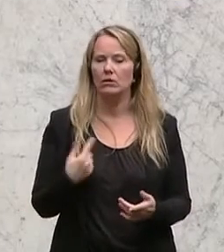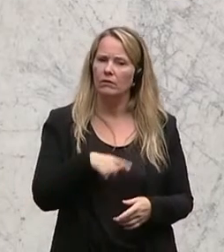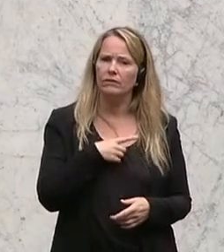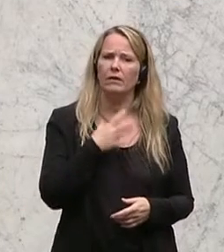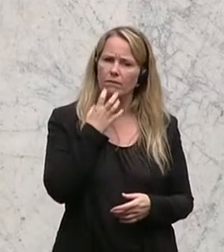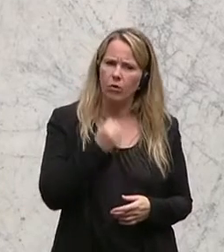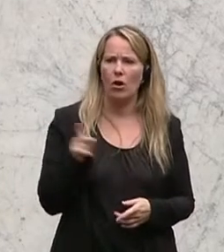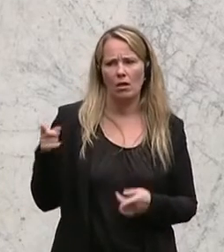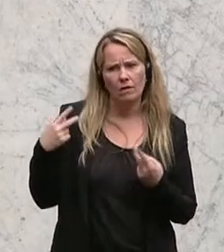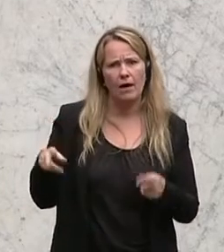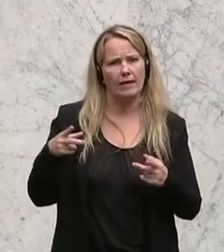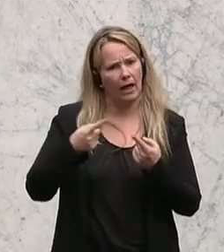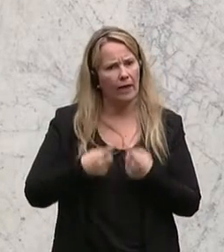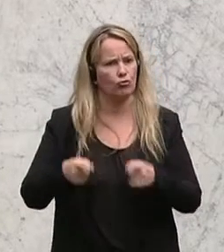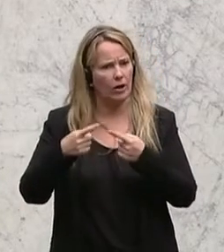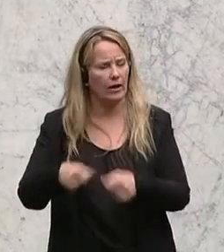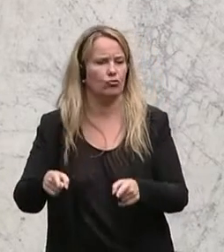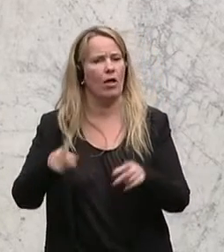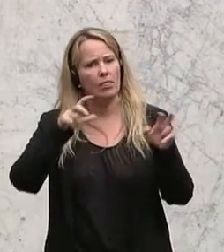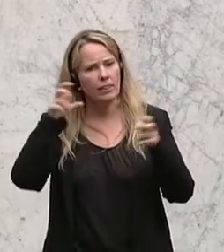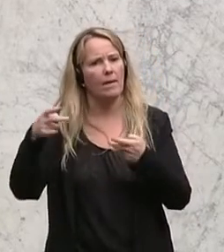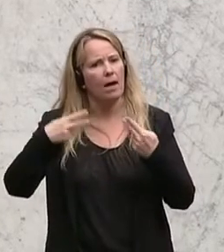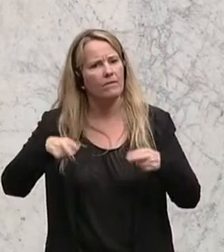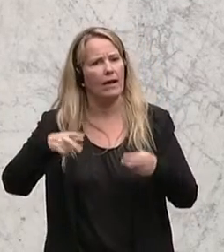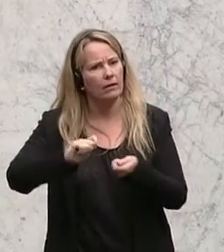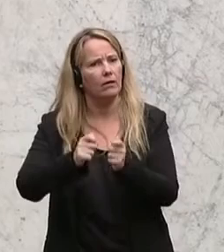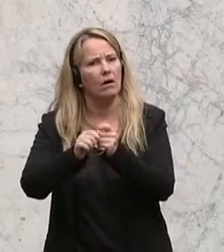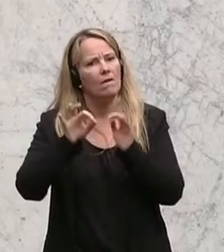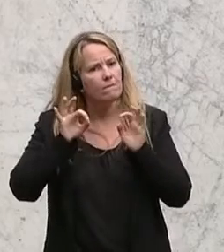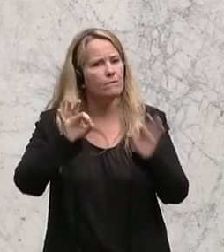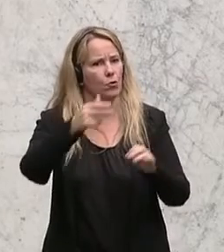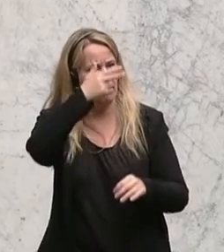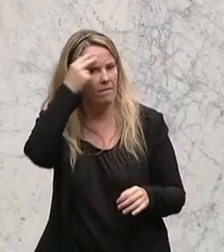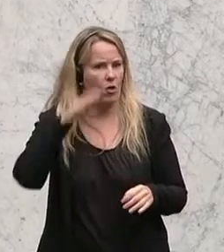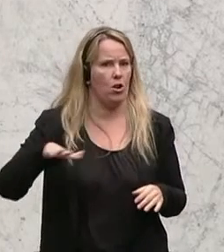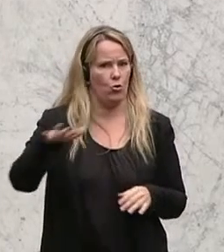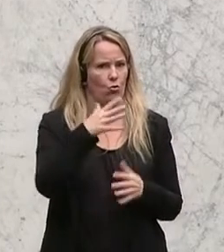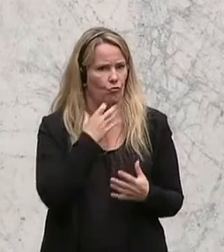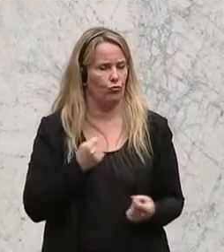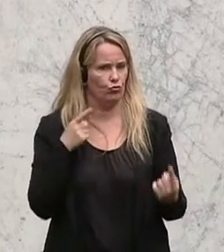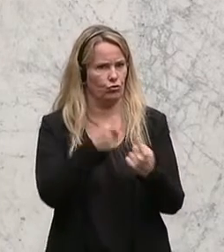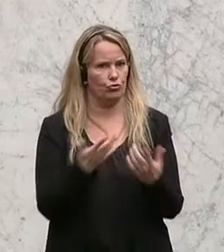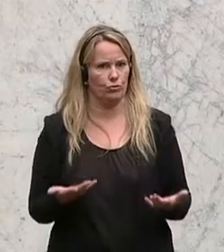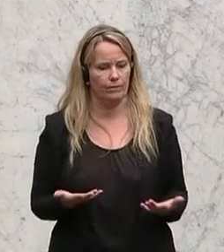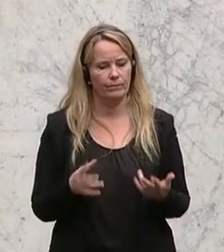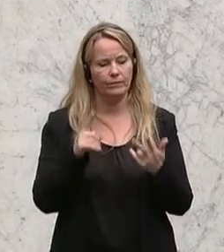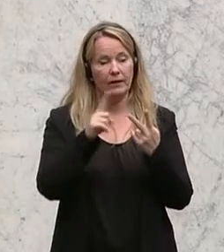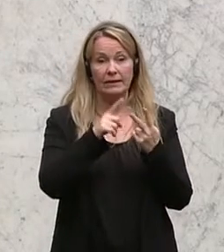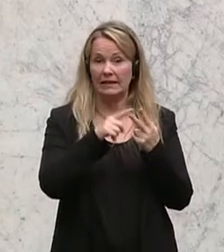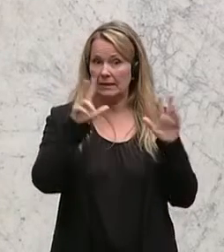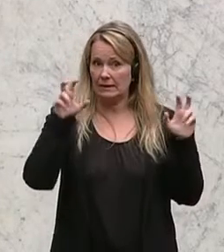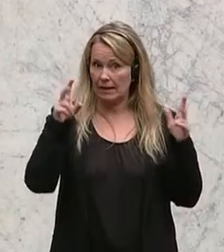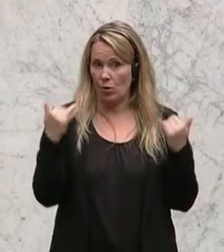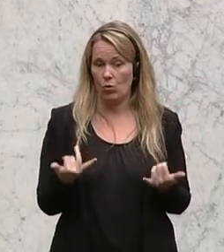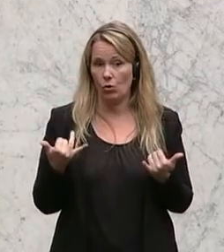entscheidungsfreudig bleiben und die Themen weiter im Sinne der Bevölkerung anpacken. Ein drittes Thema ist